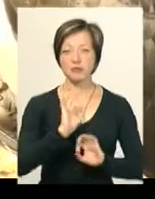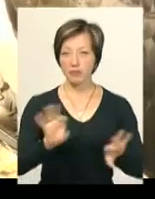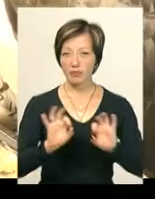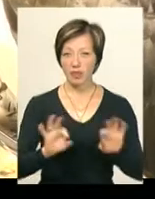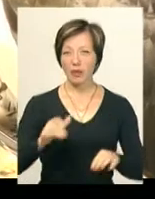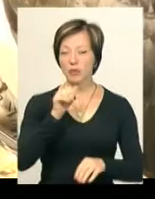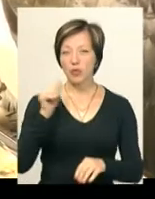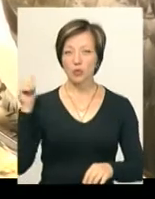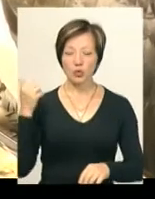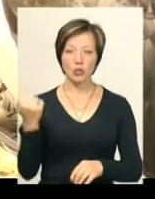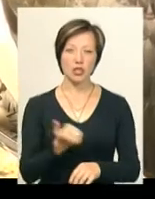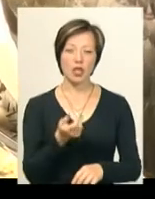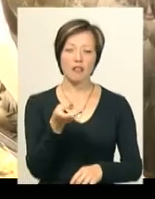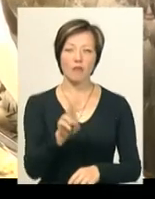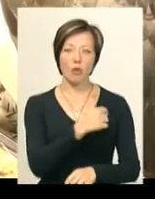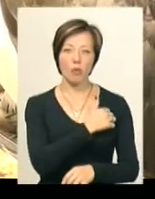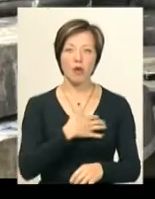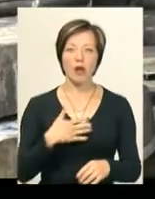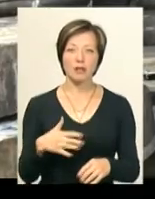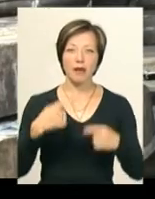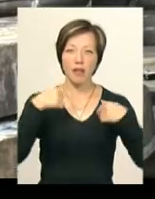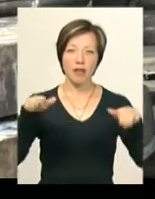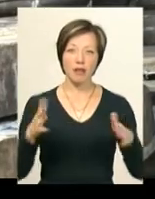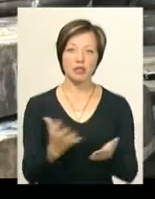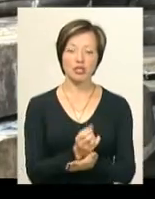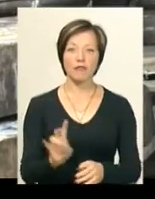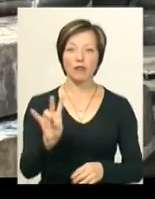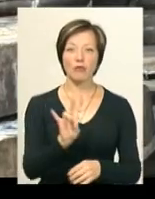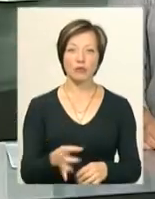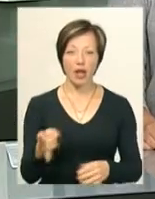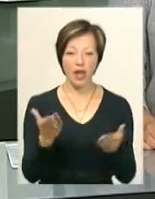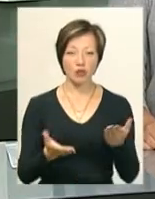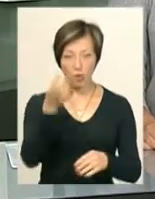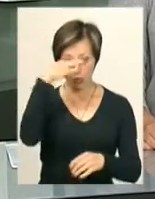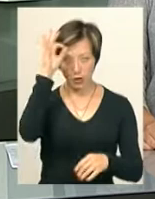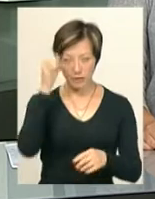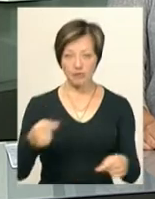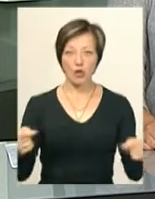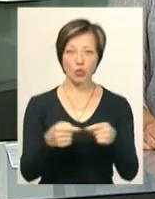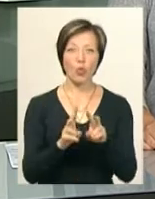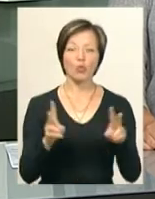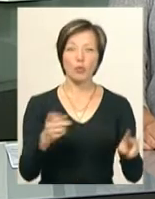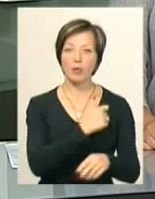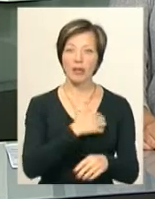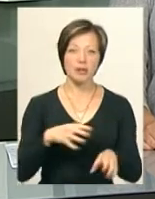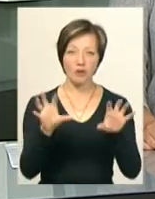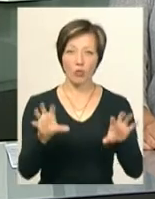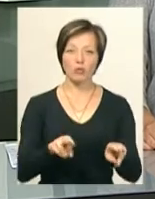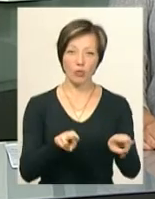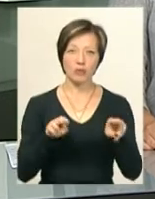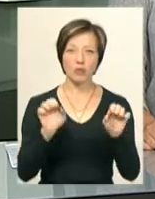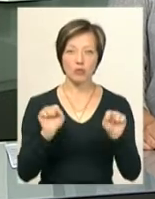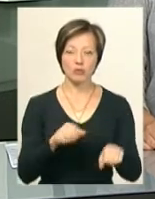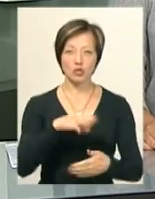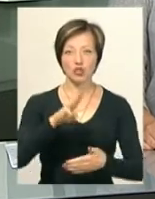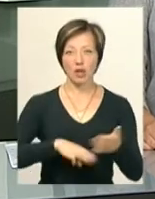тижня ще двох поранених чорних лелек знайшли в Новоушицькому районі. Якщо поліція встановить, хто їх поранив, за незаконне полювання мисливцям